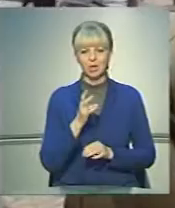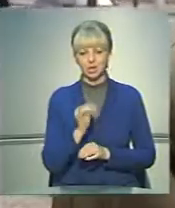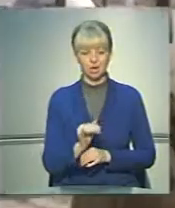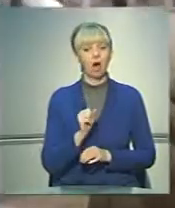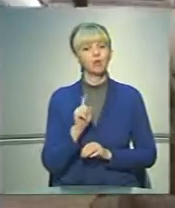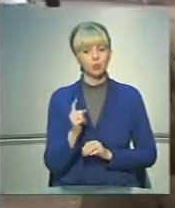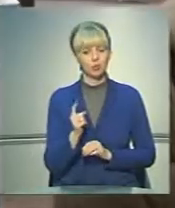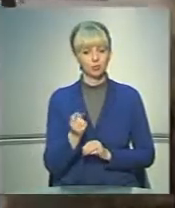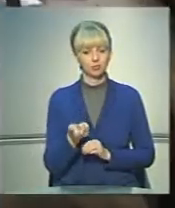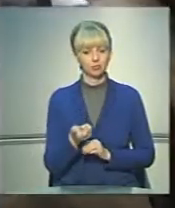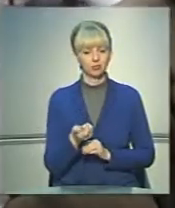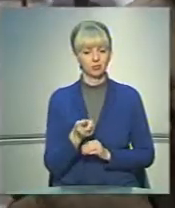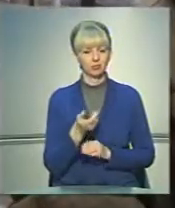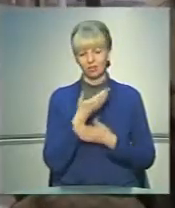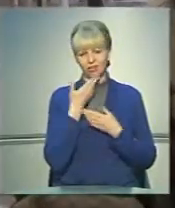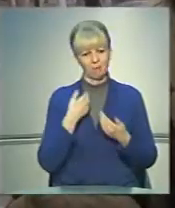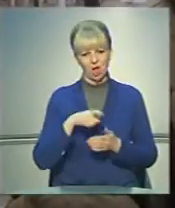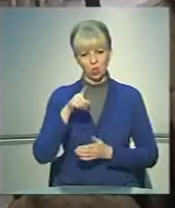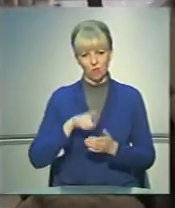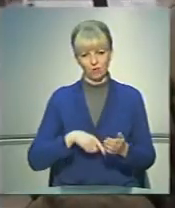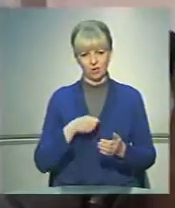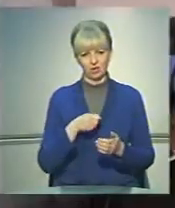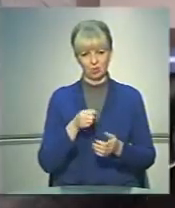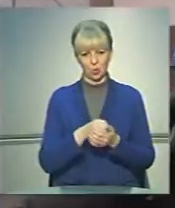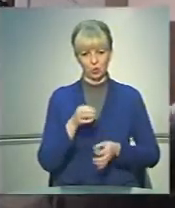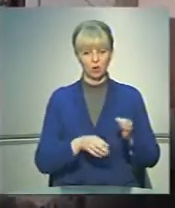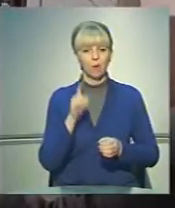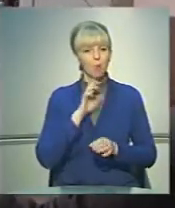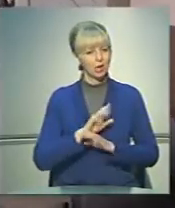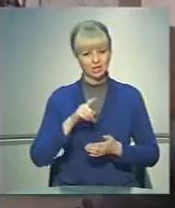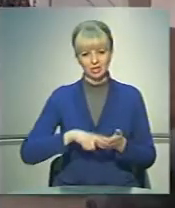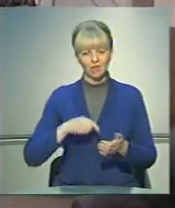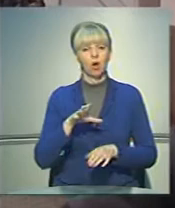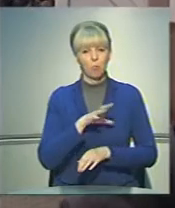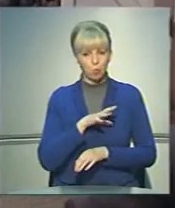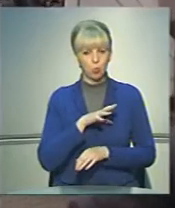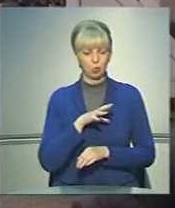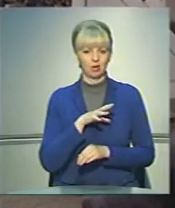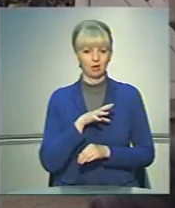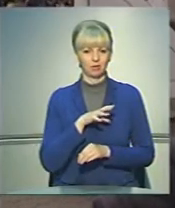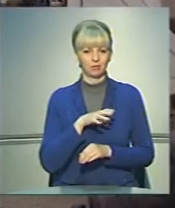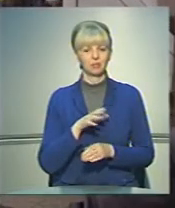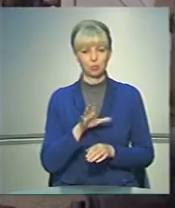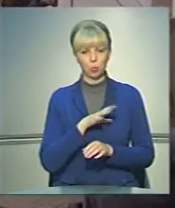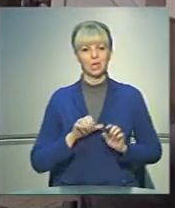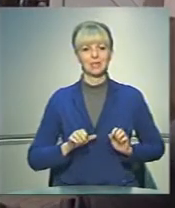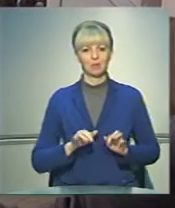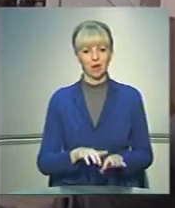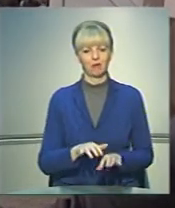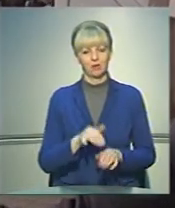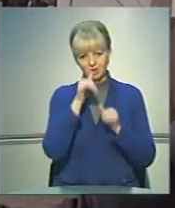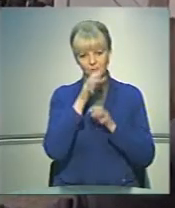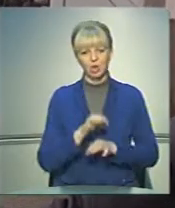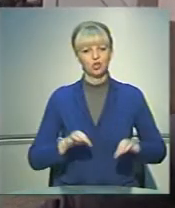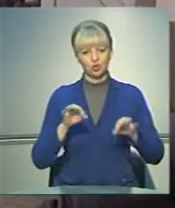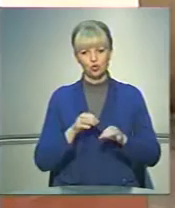А чому? Ну, нема довіри в мене до суду. Поки не довіряю, бо була справа і не могли